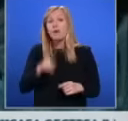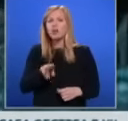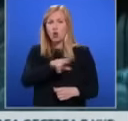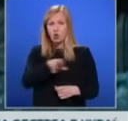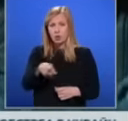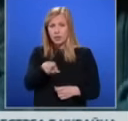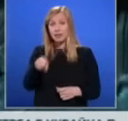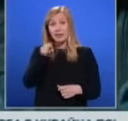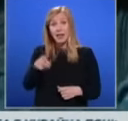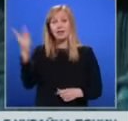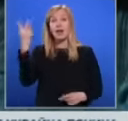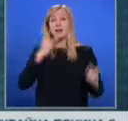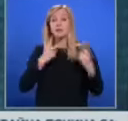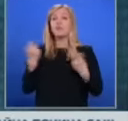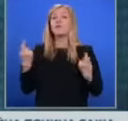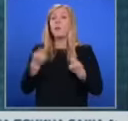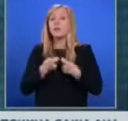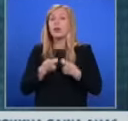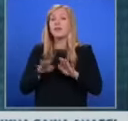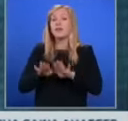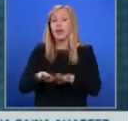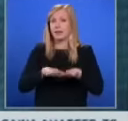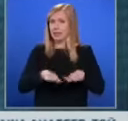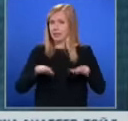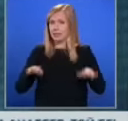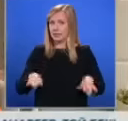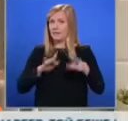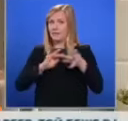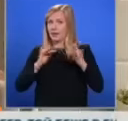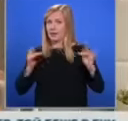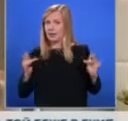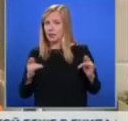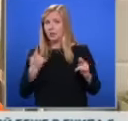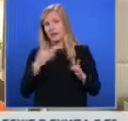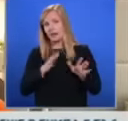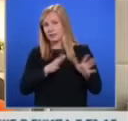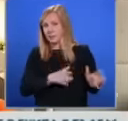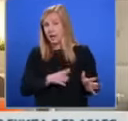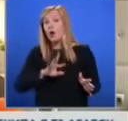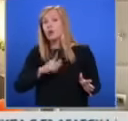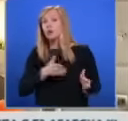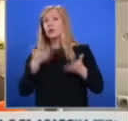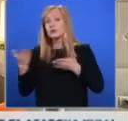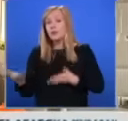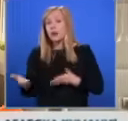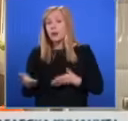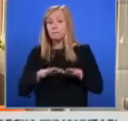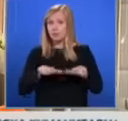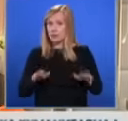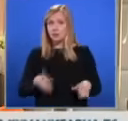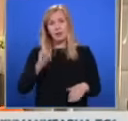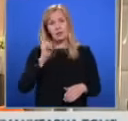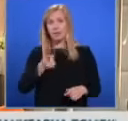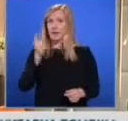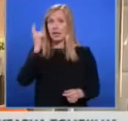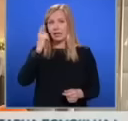да разберат какво правят децата им в киберпространство. От една страна, от другата страна децата трябва да знаят,